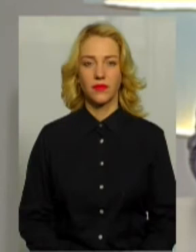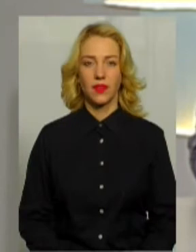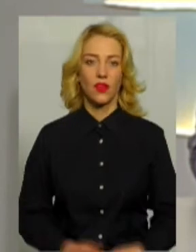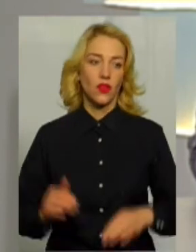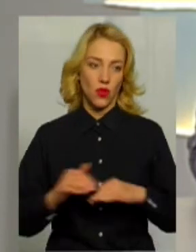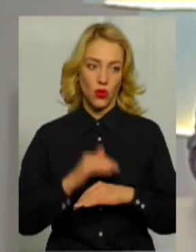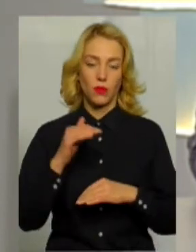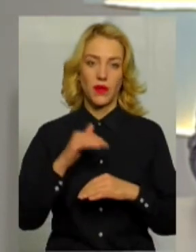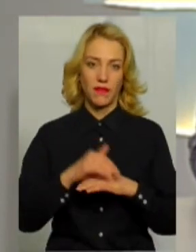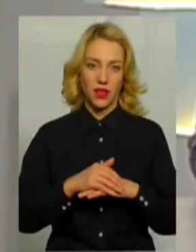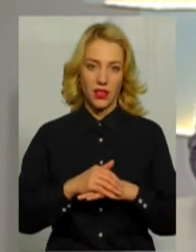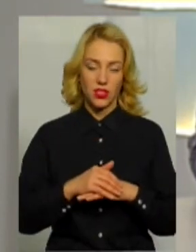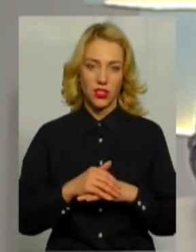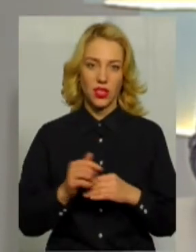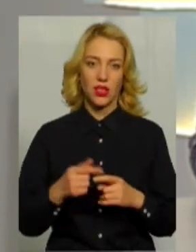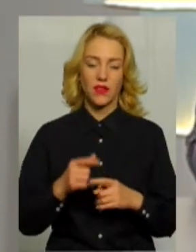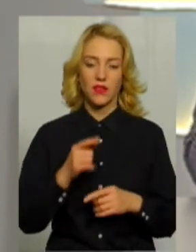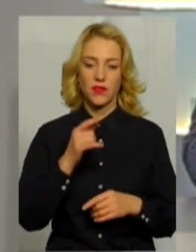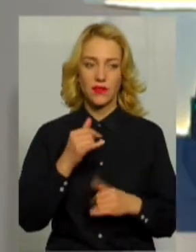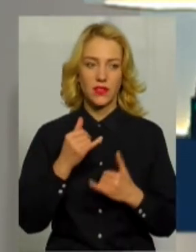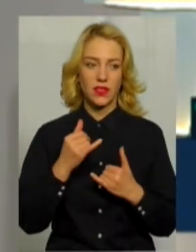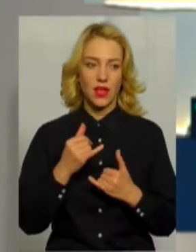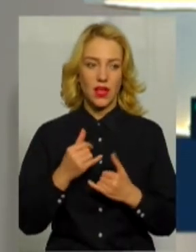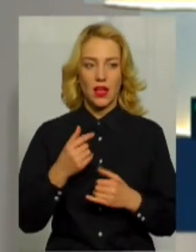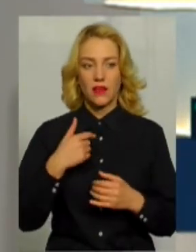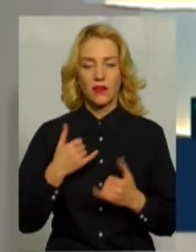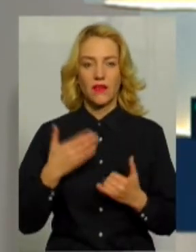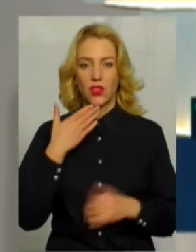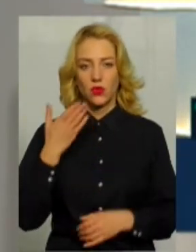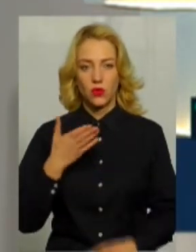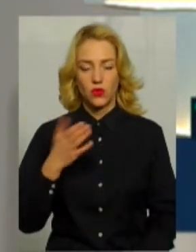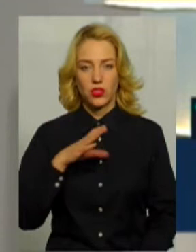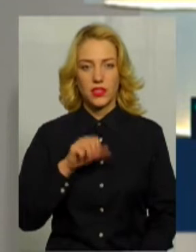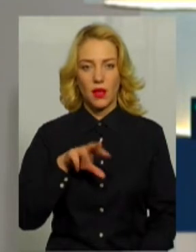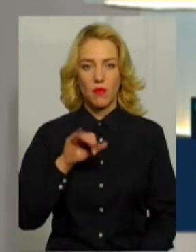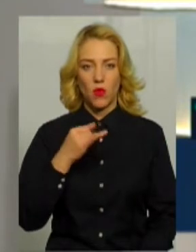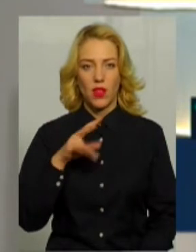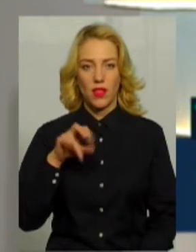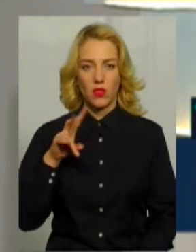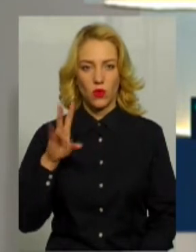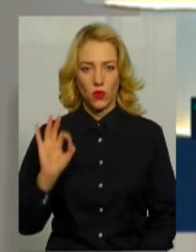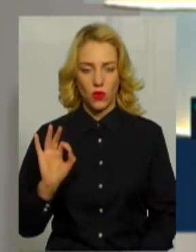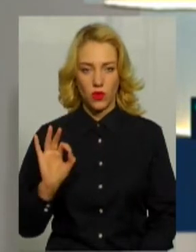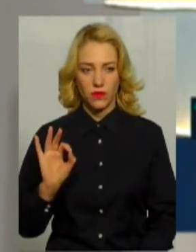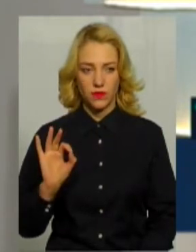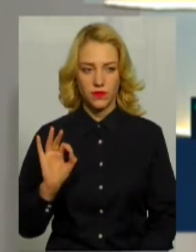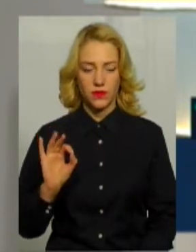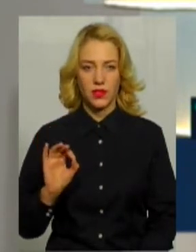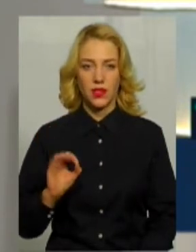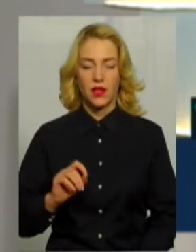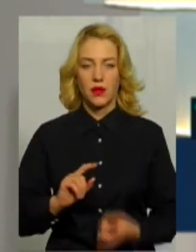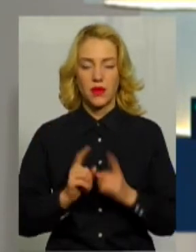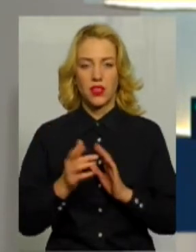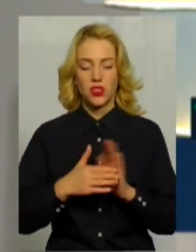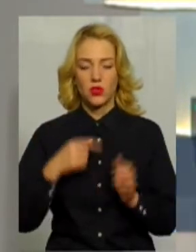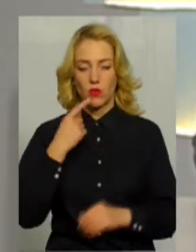Добрий вечір! Часте мення на Суспільному. Я, ведуча Алла Самойленко та перекладачка на жестову мову Оксана